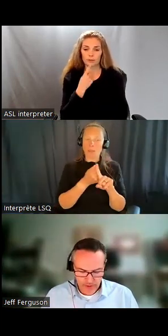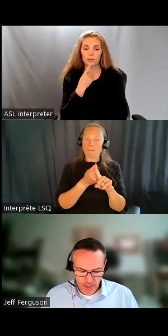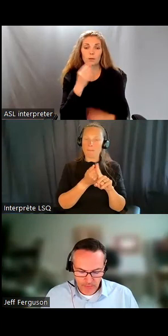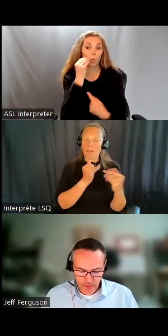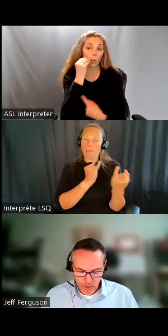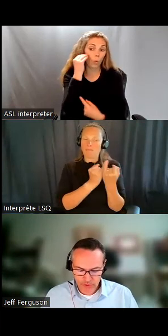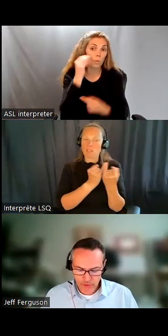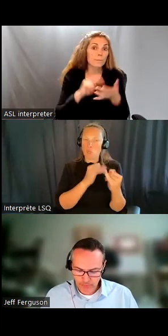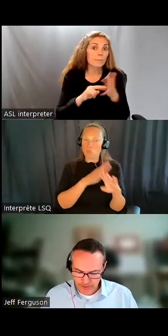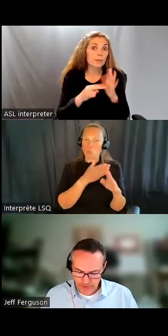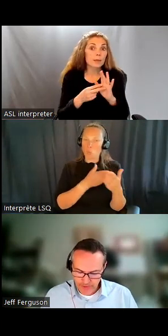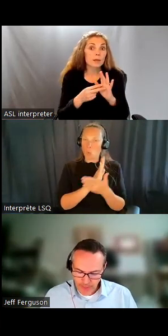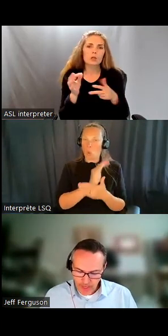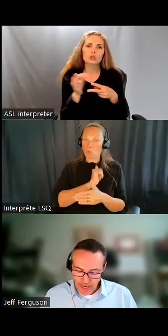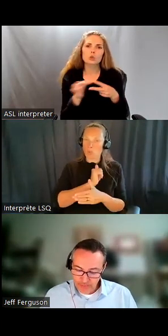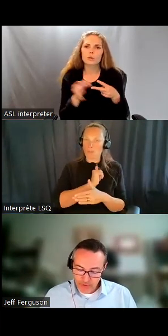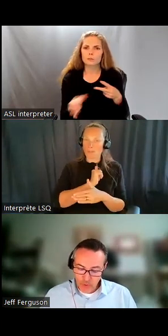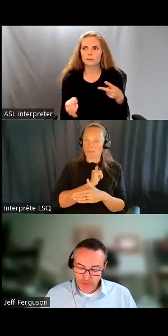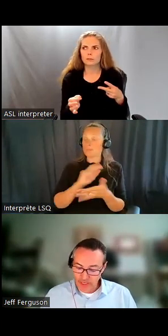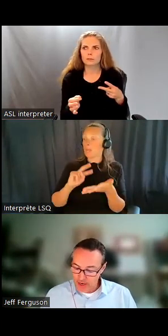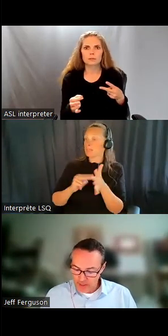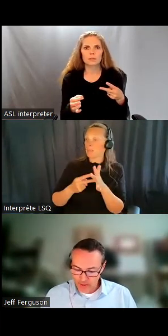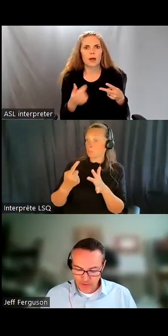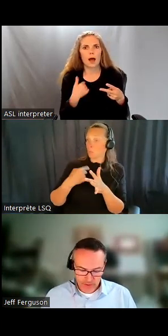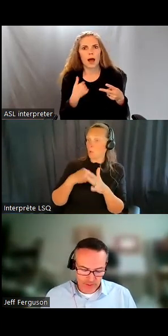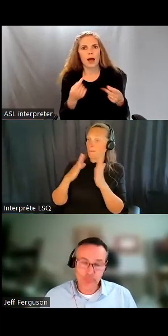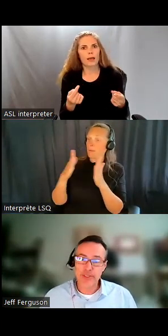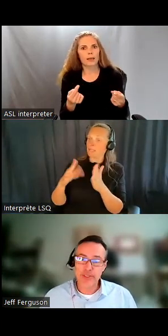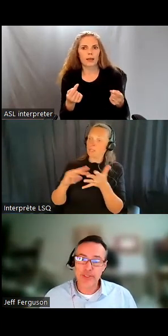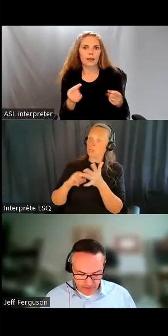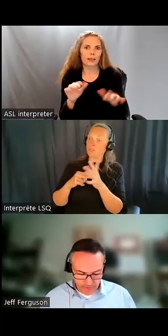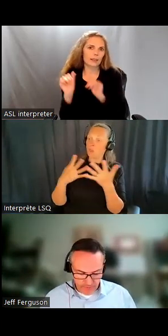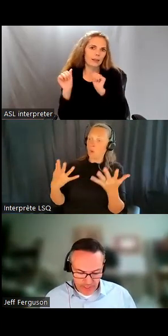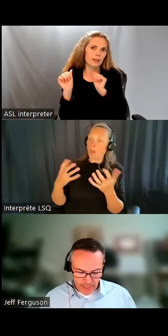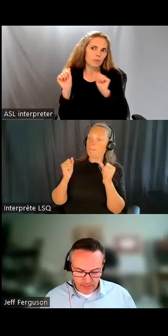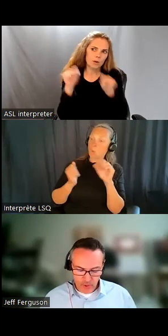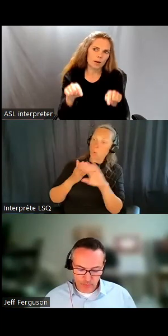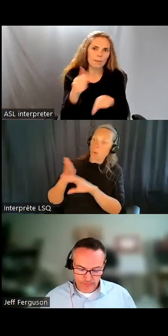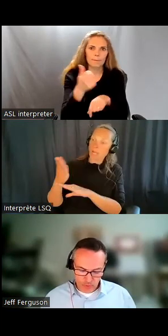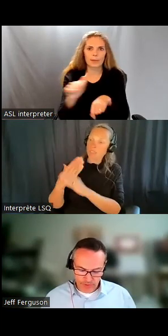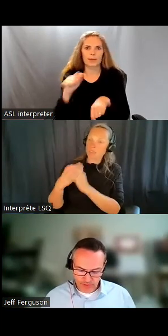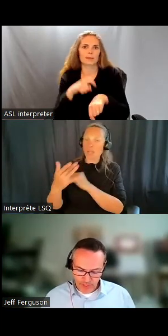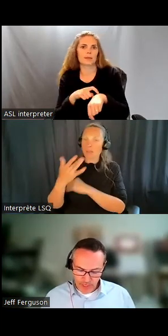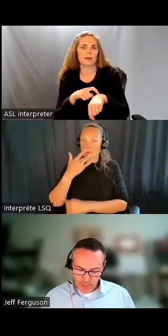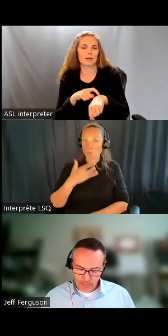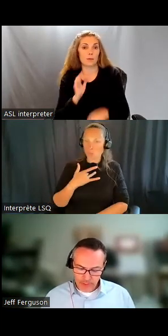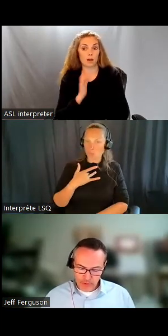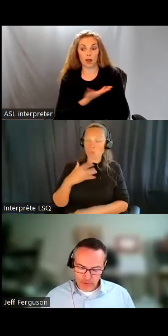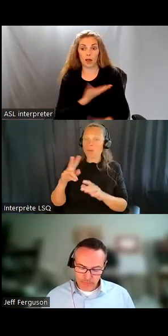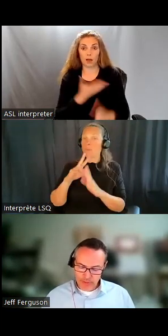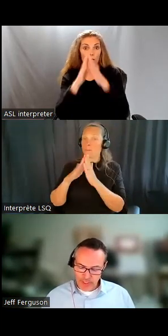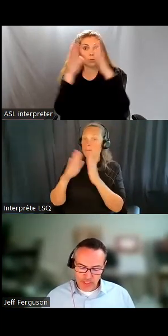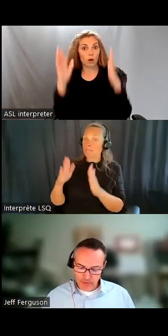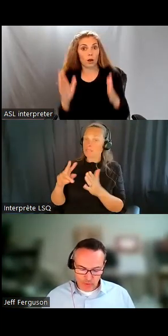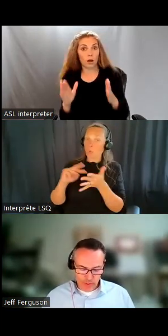ce que ça veut dire, une maison, pour moi, c'est le choix, c'est d'aller venir comme on veut. On m'a dit que notre maison, c'est un endroit d'amour